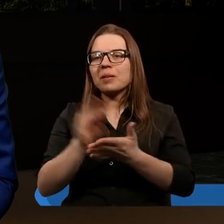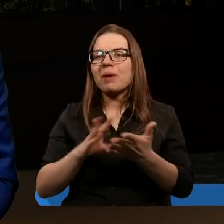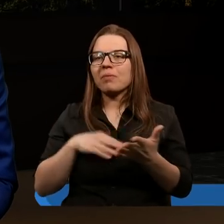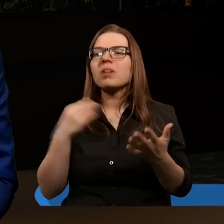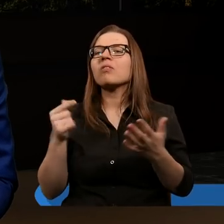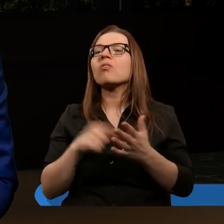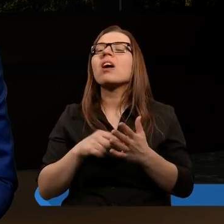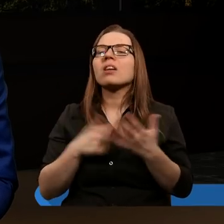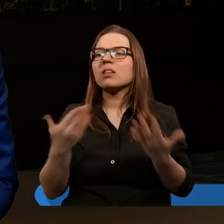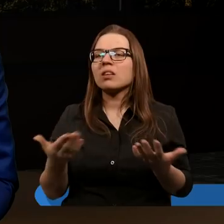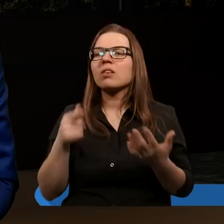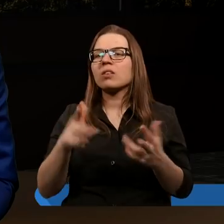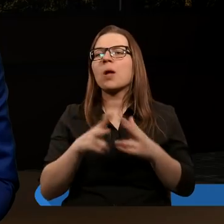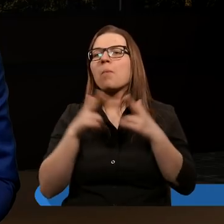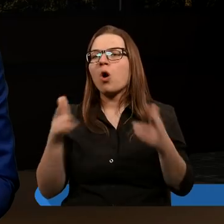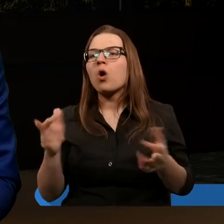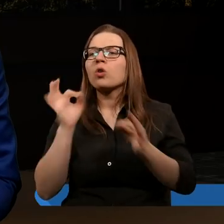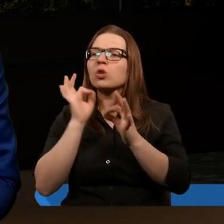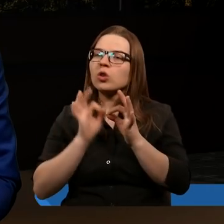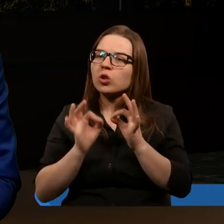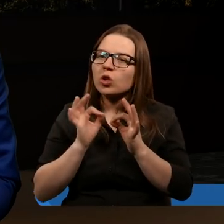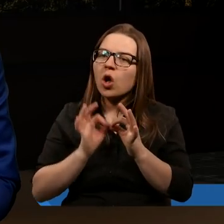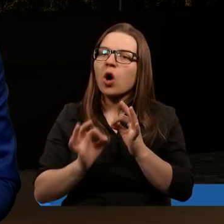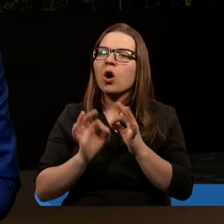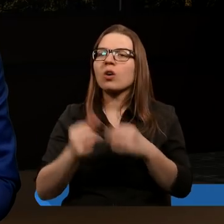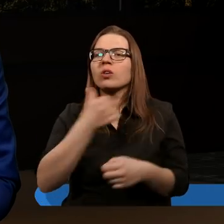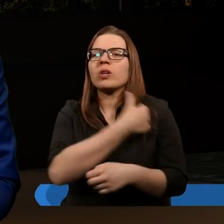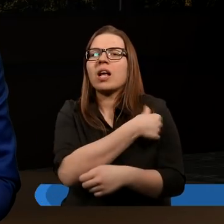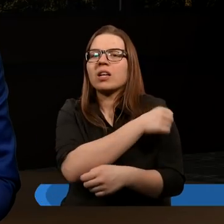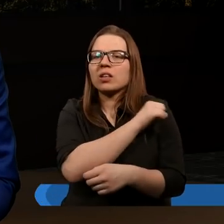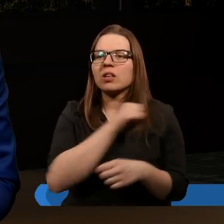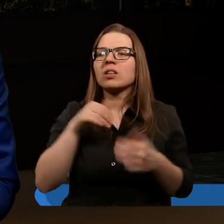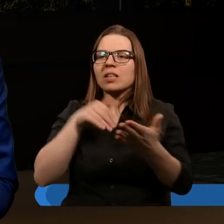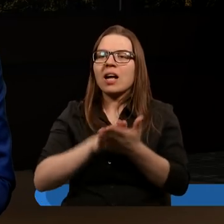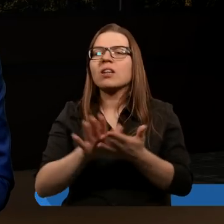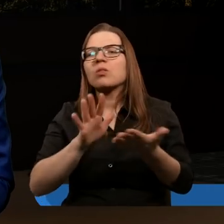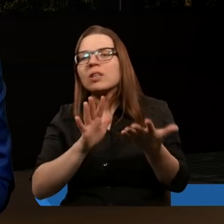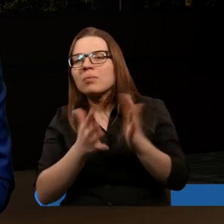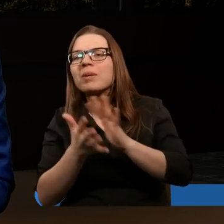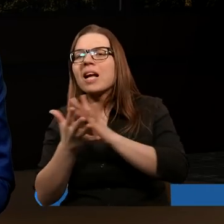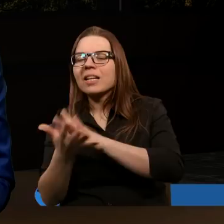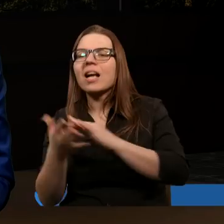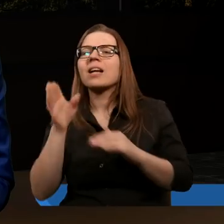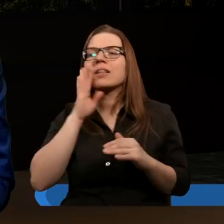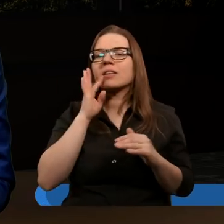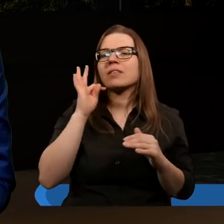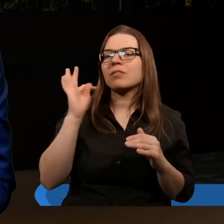No i właśnie w tym okresie dokładnie chrześcijaństwo zaczęło zmieniać jakby swoje nawet może tak powiedzieć